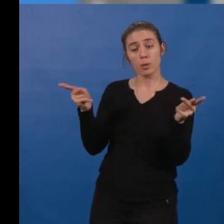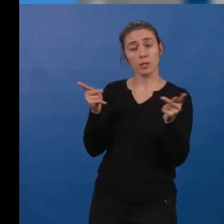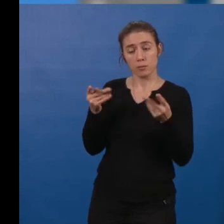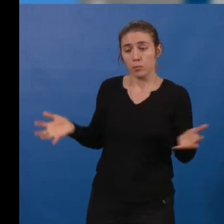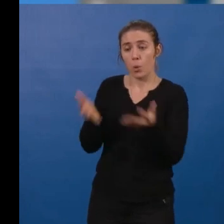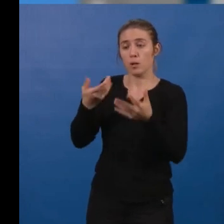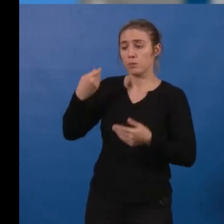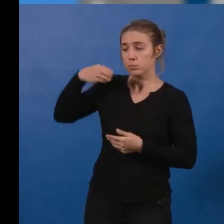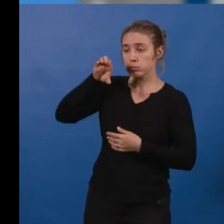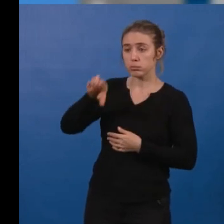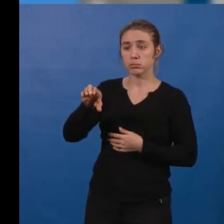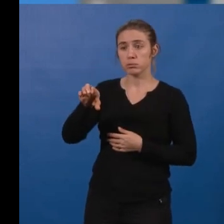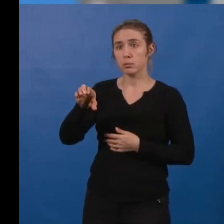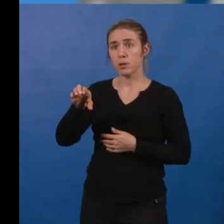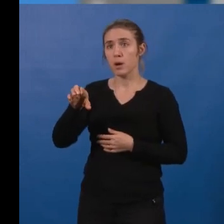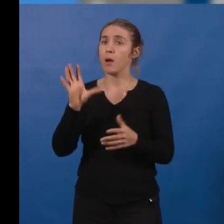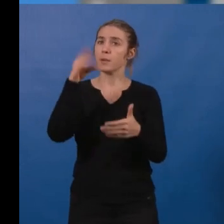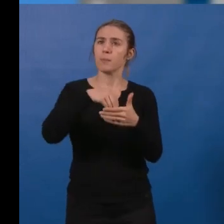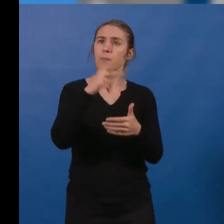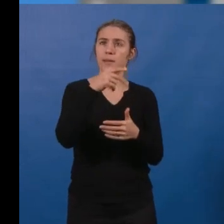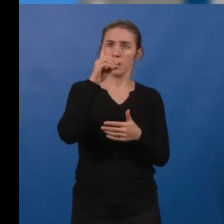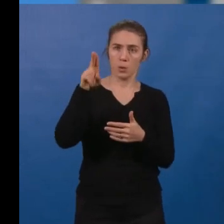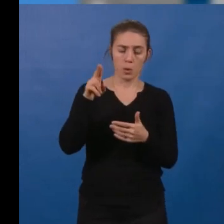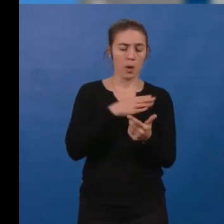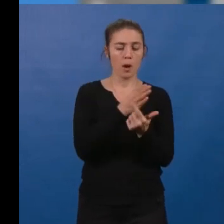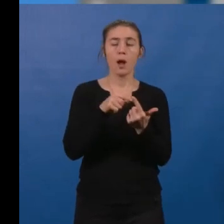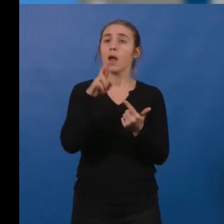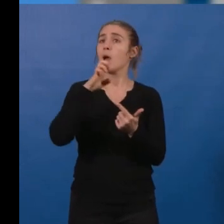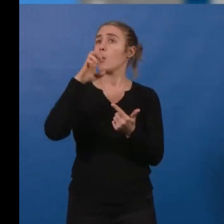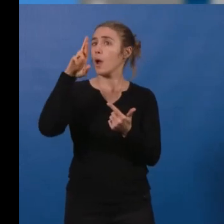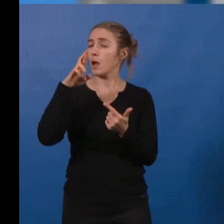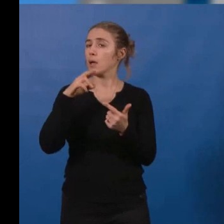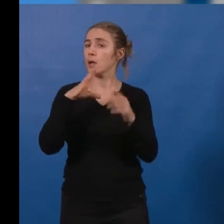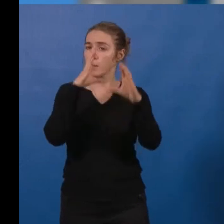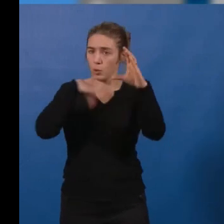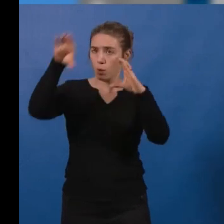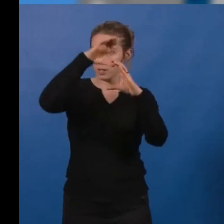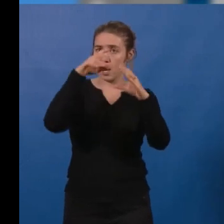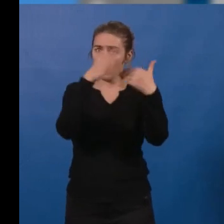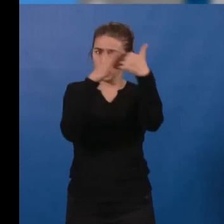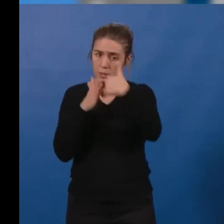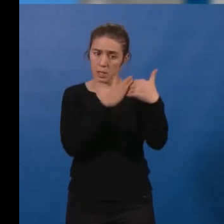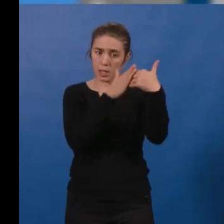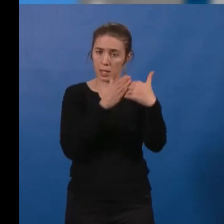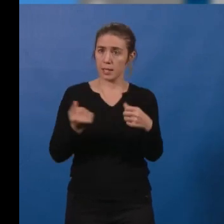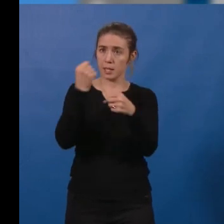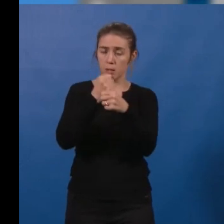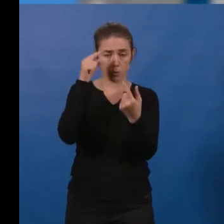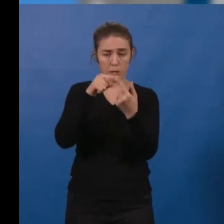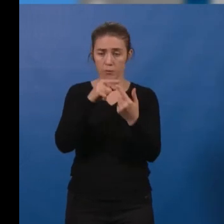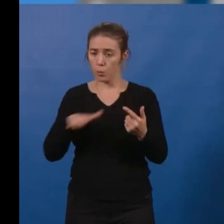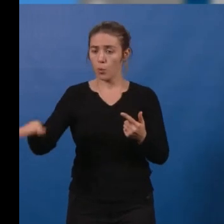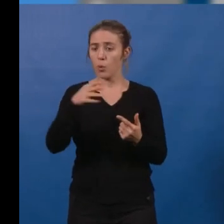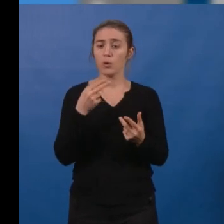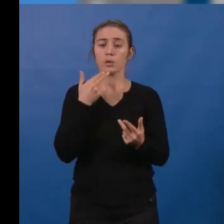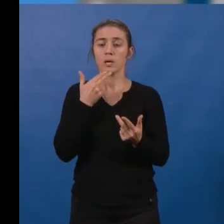intégrés dans notre PDU, par l'aboutissement d'un RER métropolitain de proximité au service du plus grand nombre d